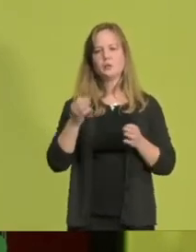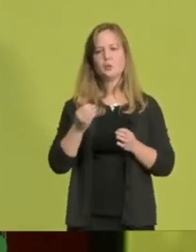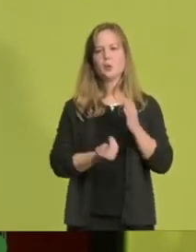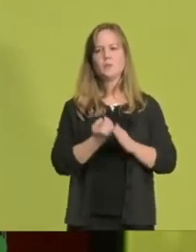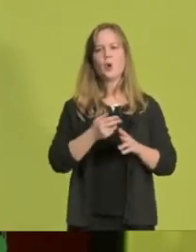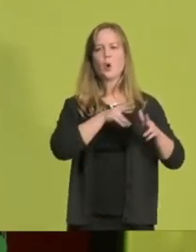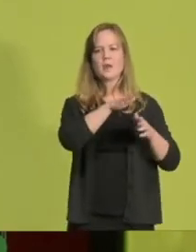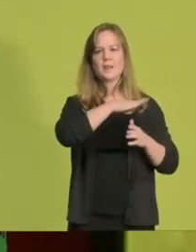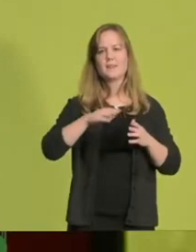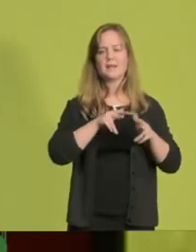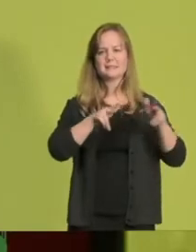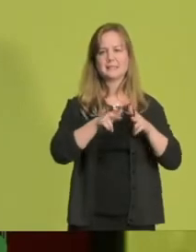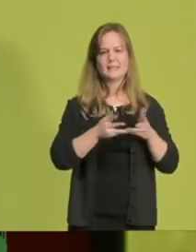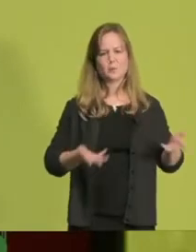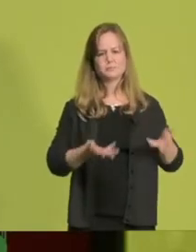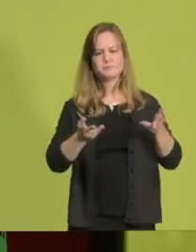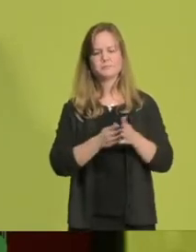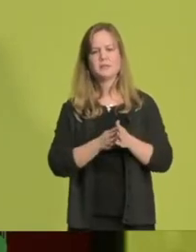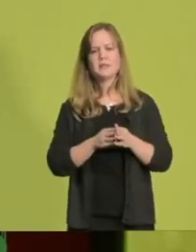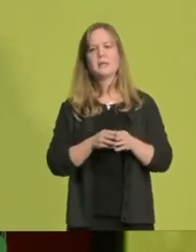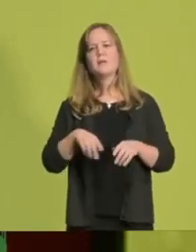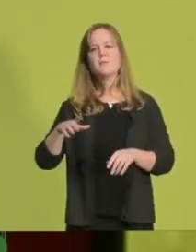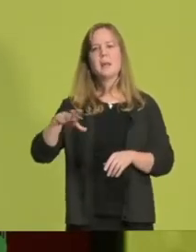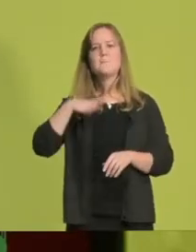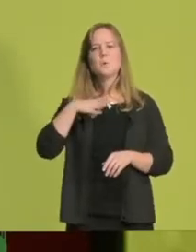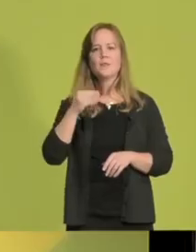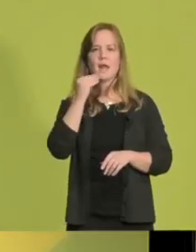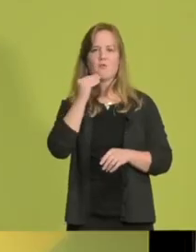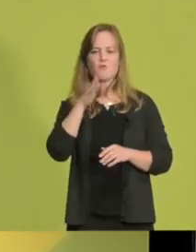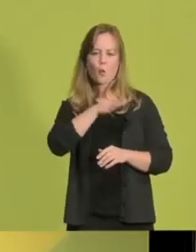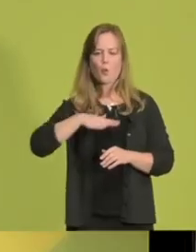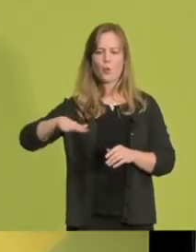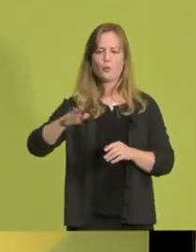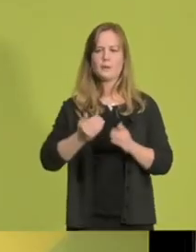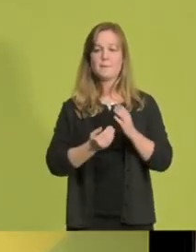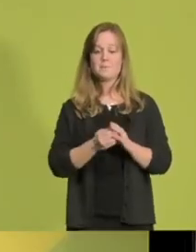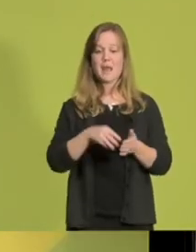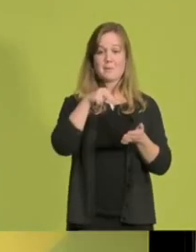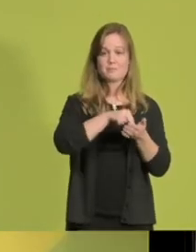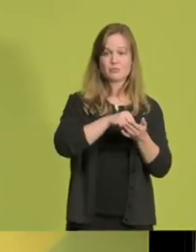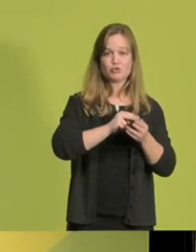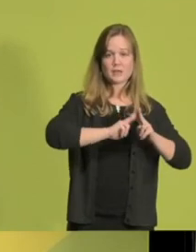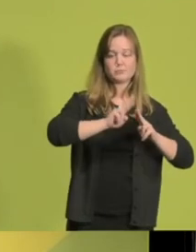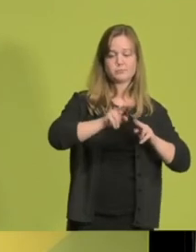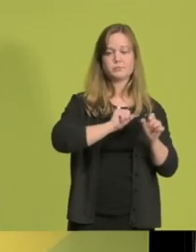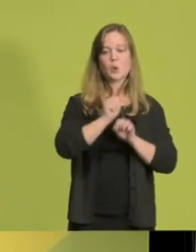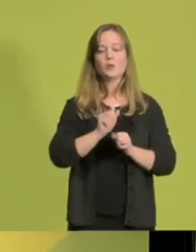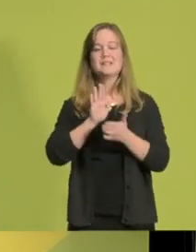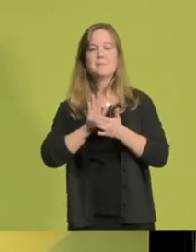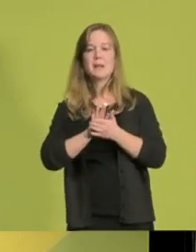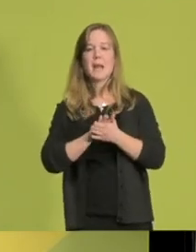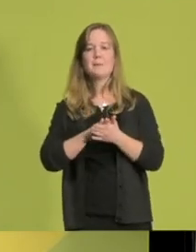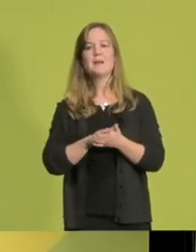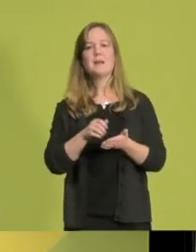neue Landesregierung. Modernen Wohnraum schaffen heißt aber auch, mehr energetisch im Bestand zu sanieren und trotzdem bezahlbare Mieten zu erhalten.